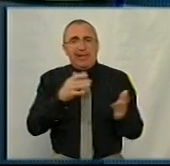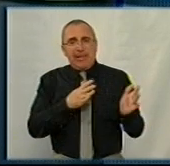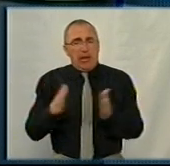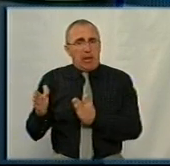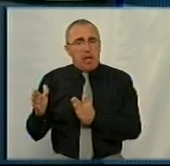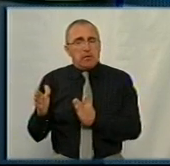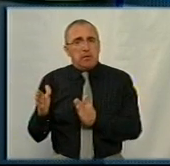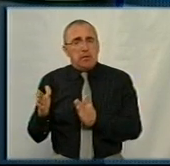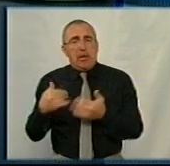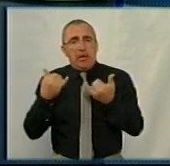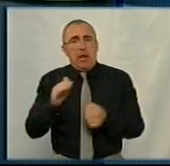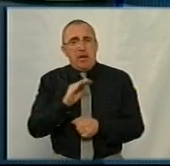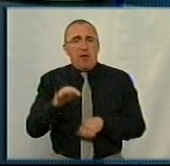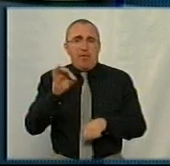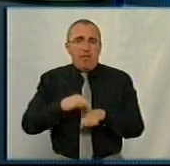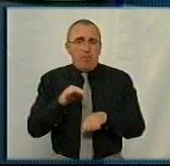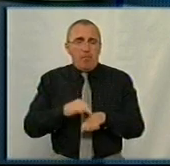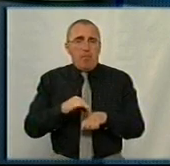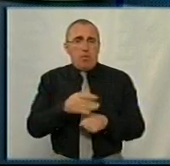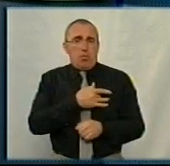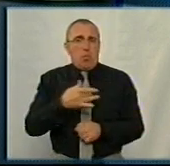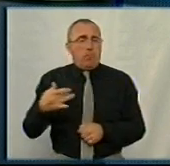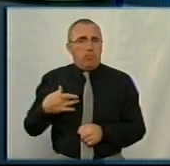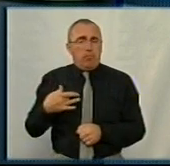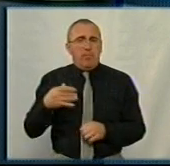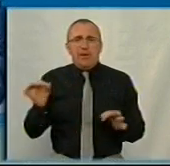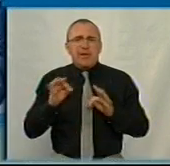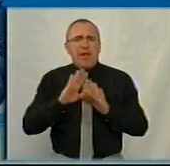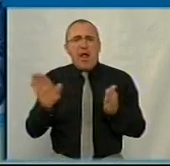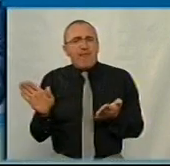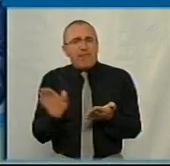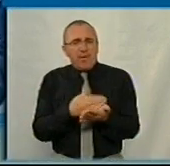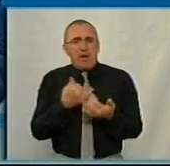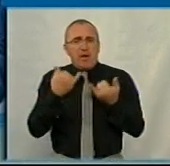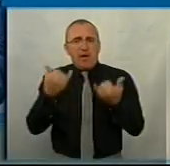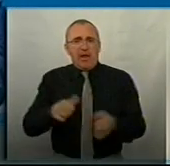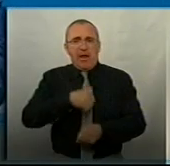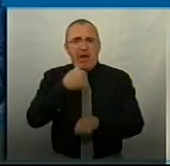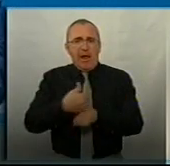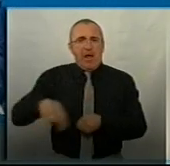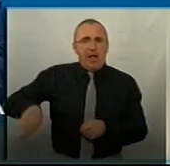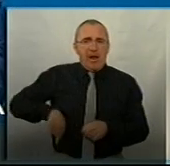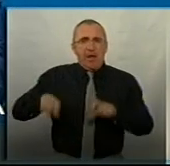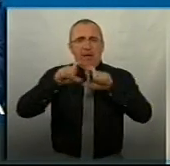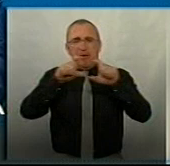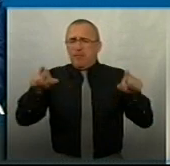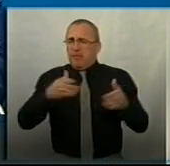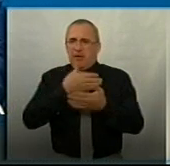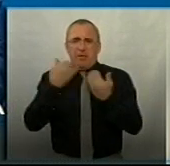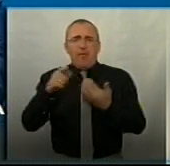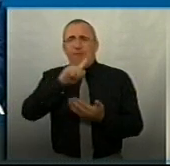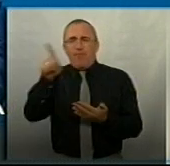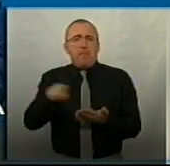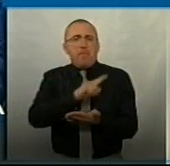для дітей з хворими на туберкульозу? Ніяких виключень для генеральних директорів лікувальних закладів немає. Вони